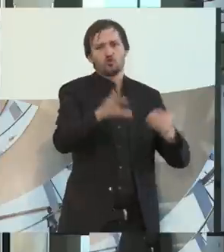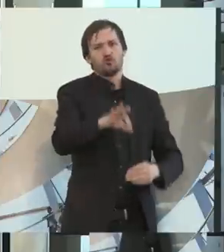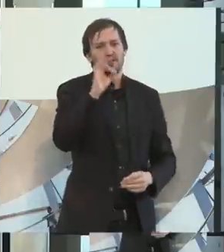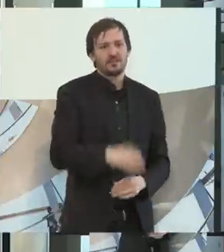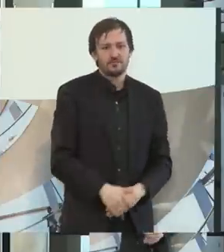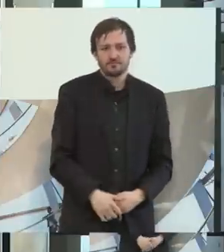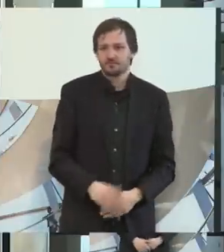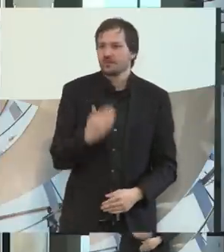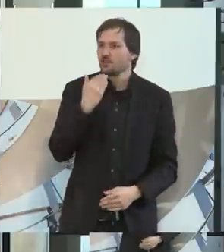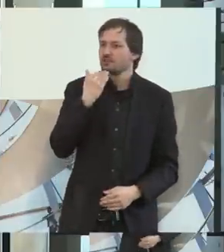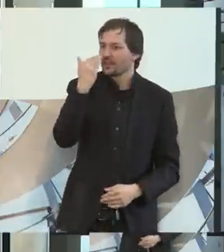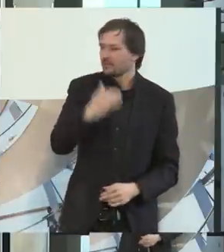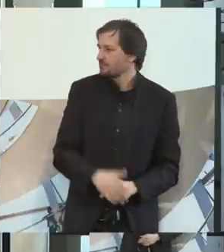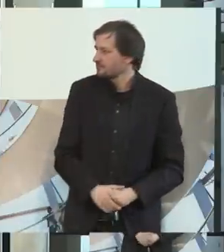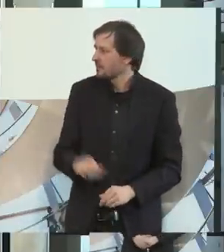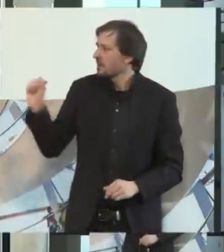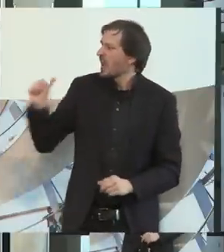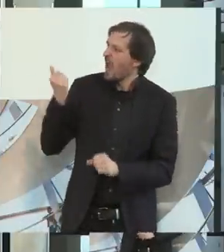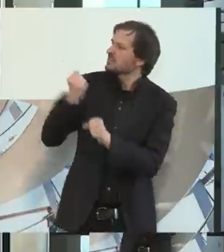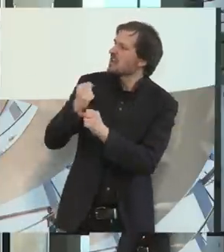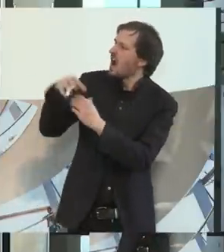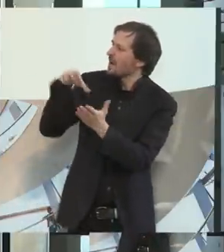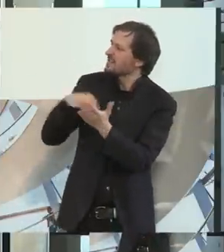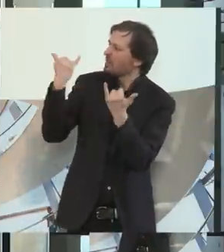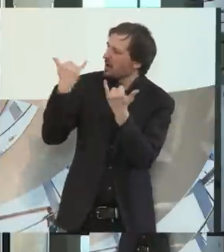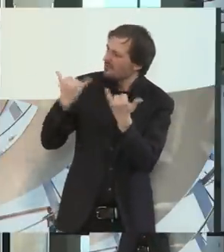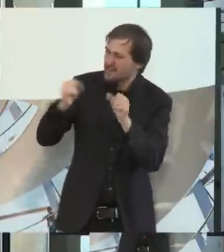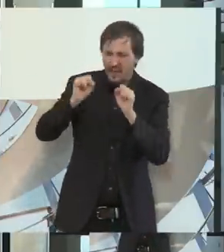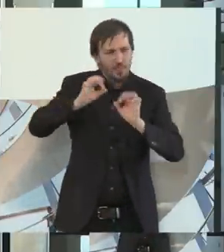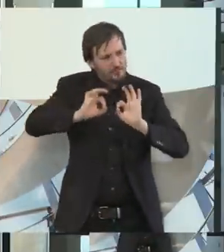Herr Laumer, wie kann sich denn der erste Arbeitsmarkt da noch stärker öffnen? Also,